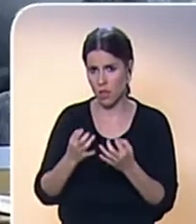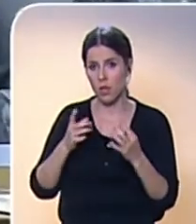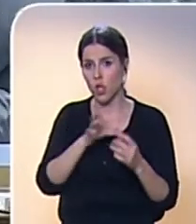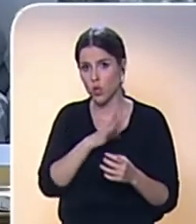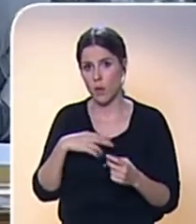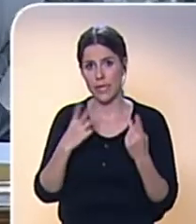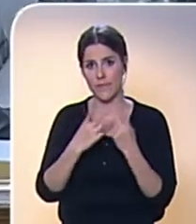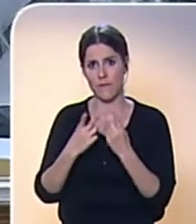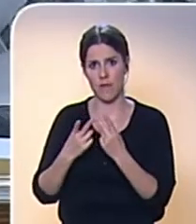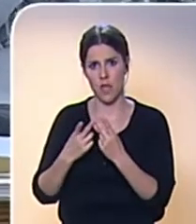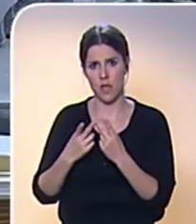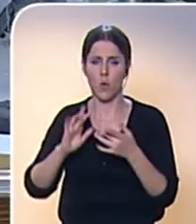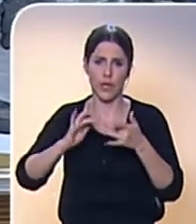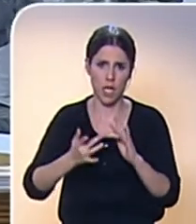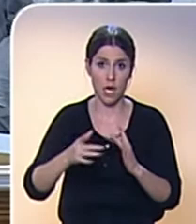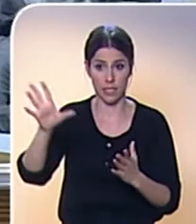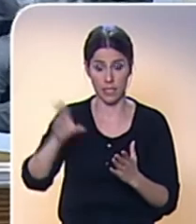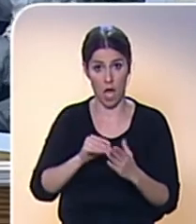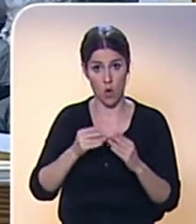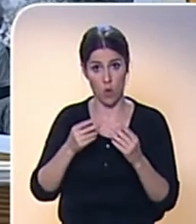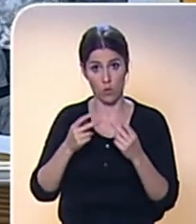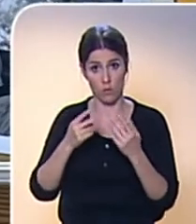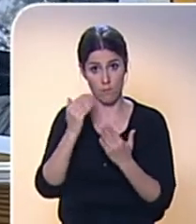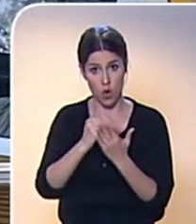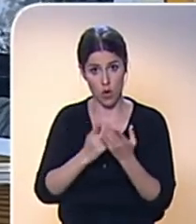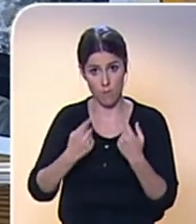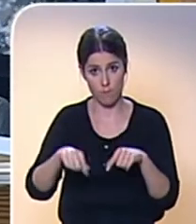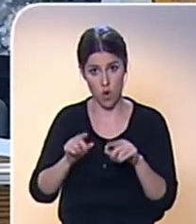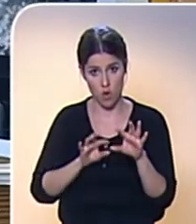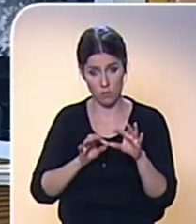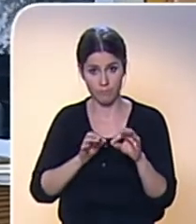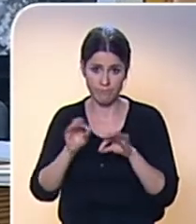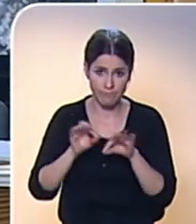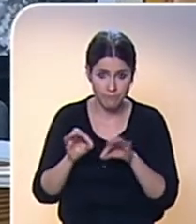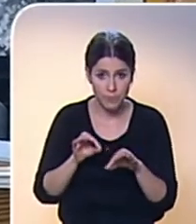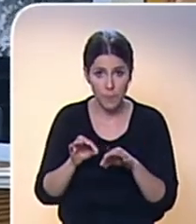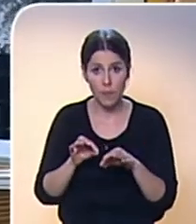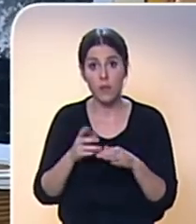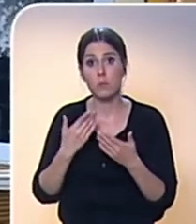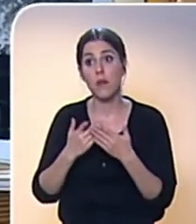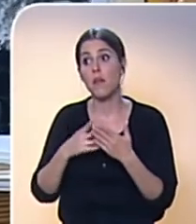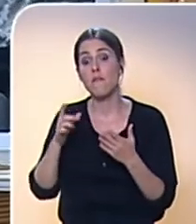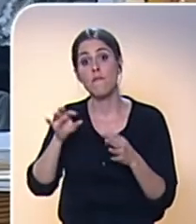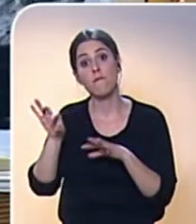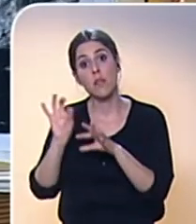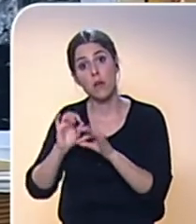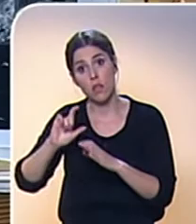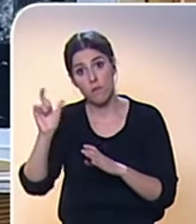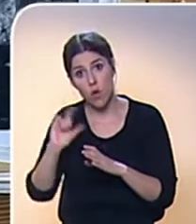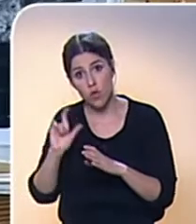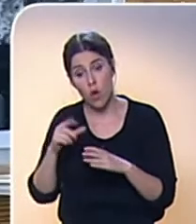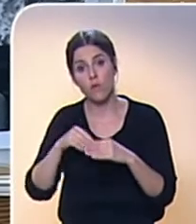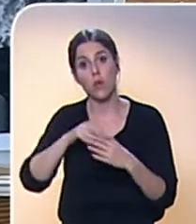internetu program. Vybereme si fotky, které v té fotokníze chceme mít. Vybereme si počet strán, které